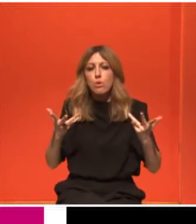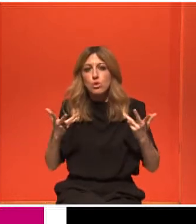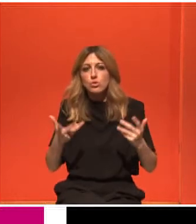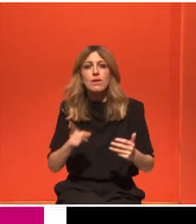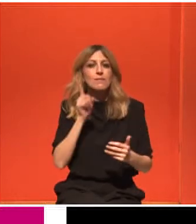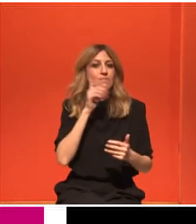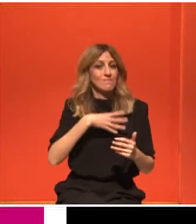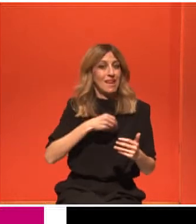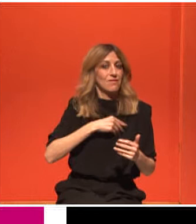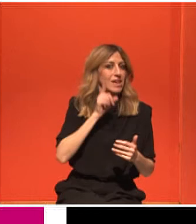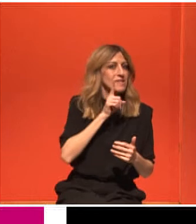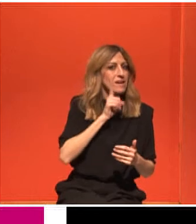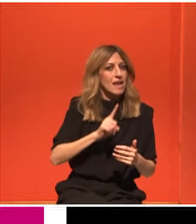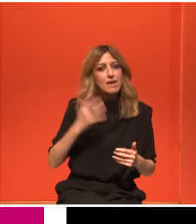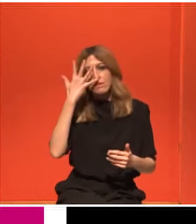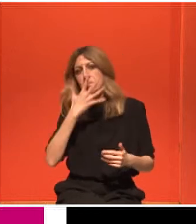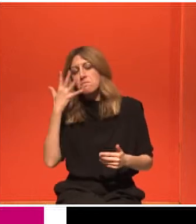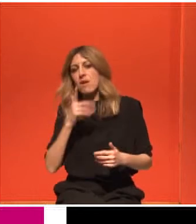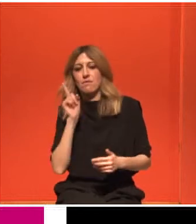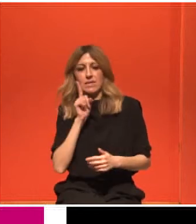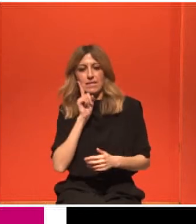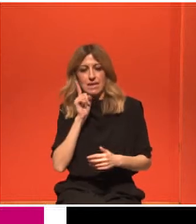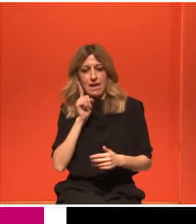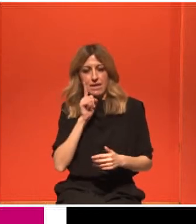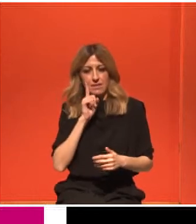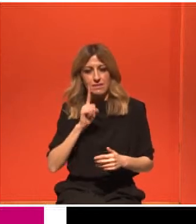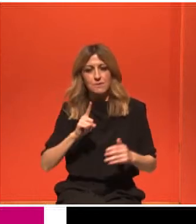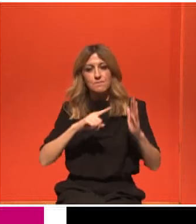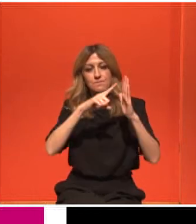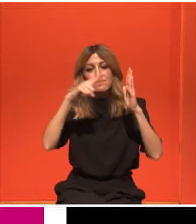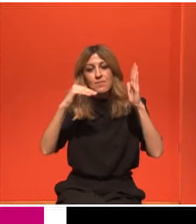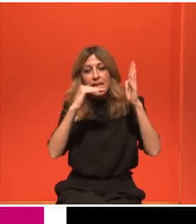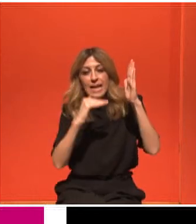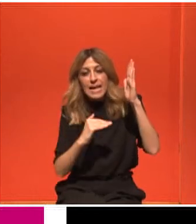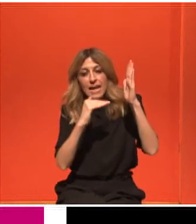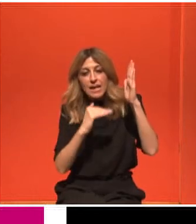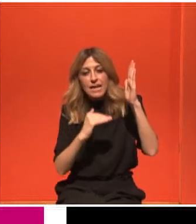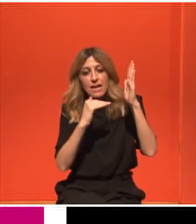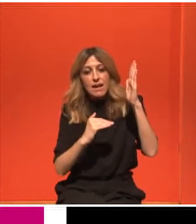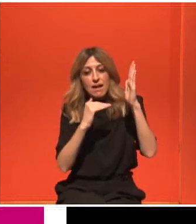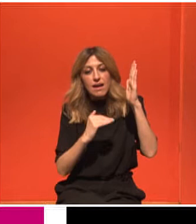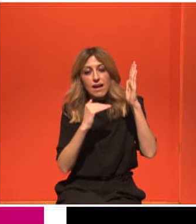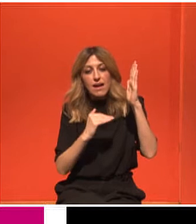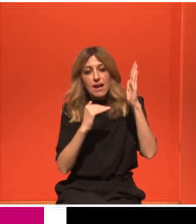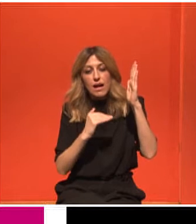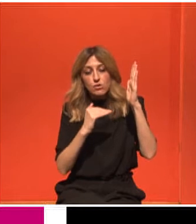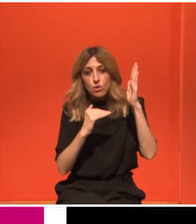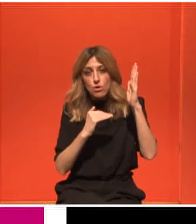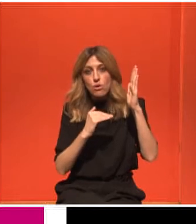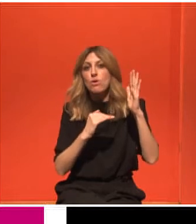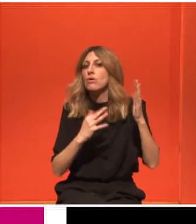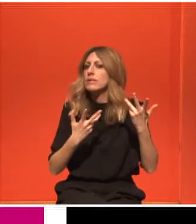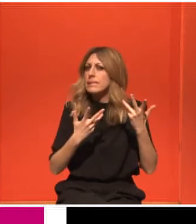μαύρες γυναίκες. Αλλά, συγχρόνως, στην κάτω μεριά της διαφάνειας, υπάρχει και το αισιόδοξο μήνυμα, το πώς μειώνεται η